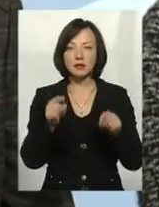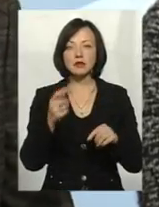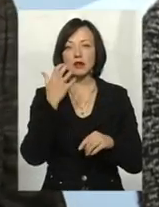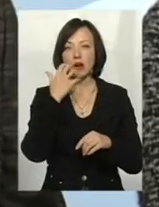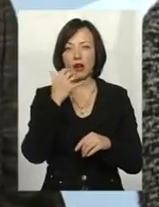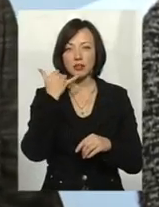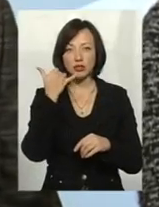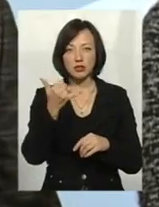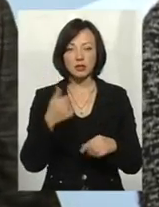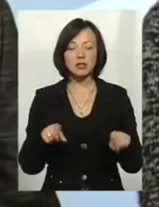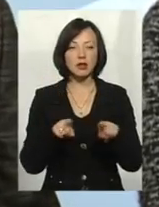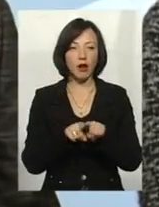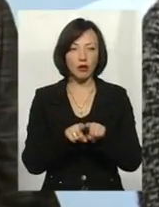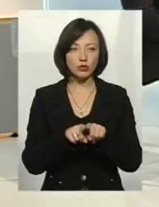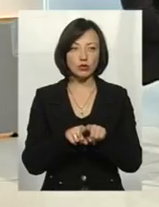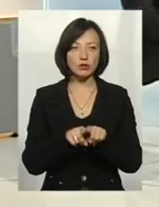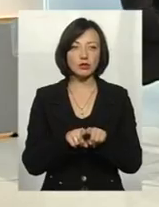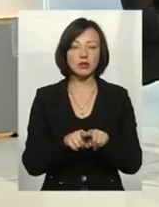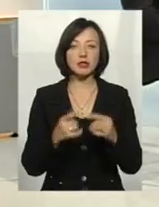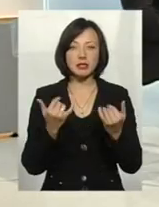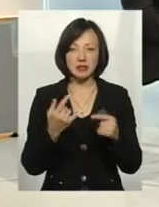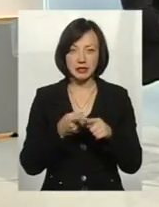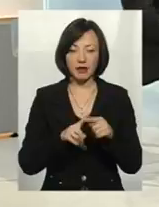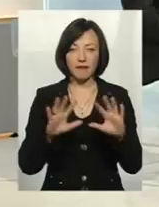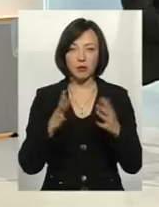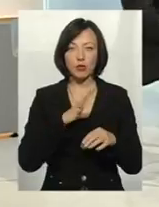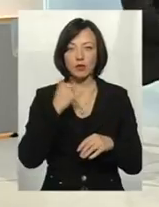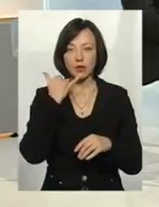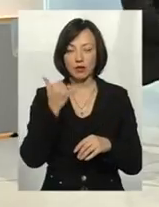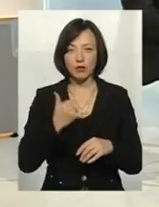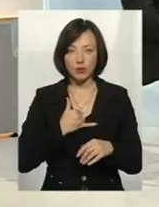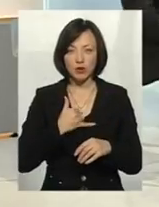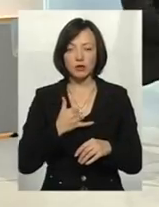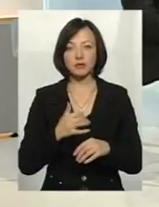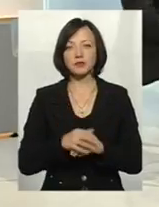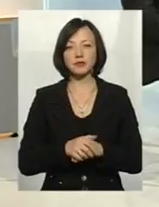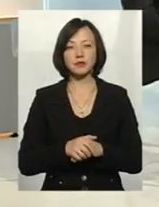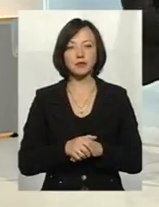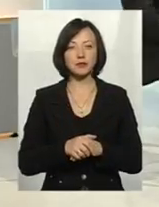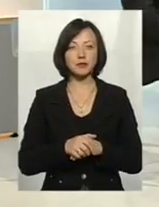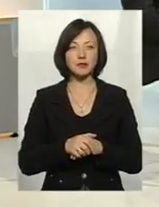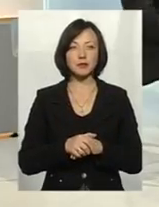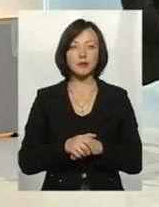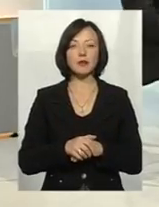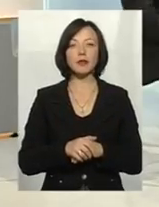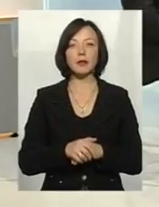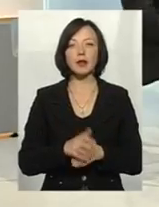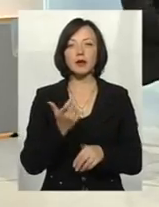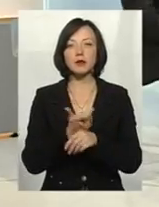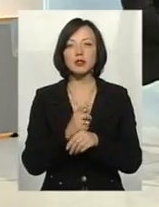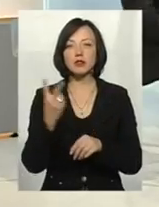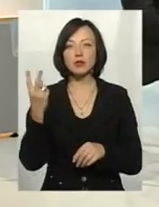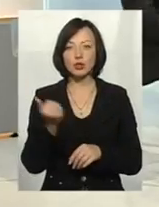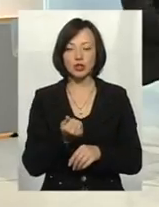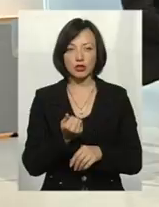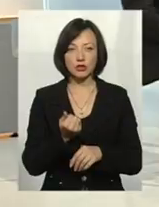лінії. Також, в даний випадок був телефонний дзвінок на гарячу лінію. Більше, мабуть, двох тижнів